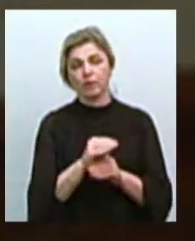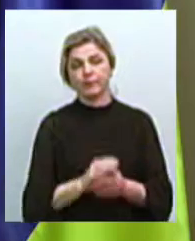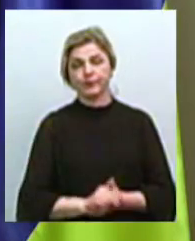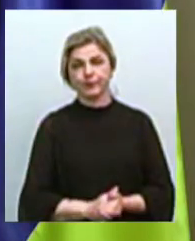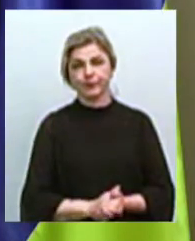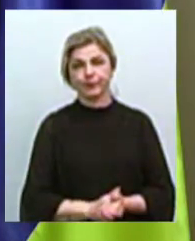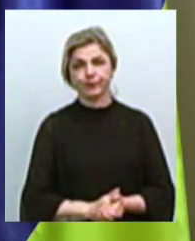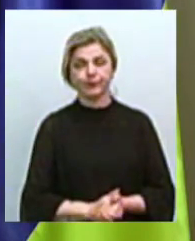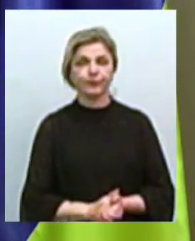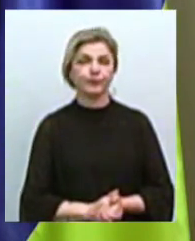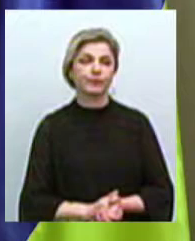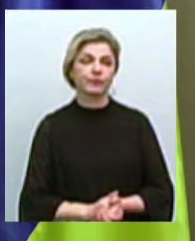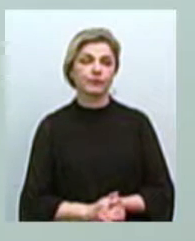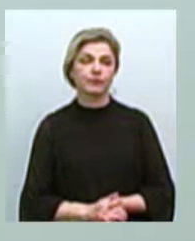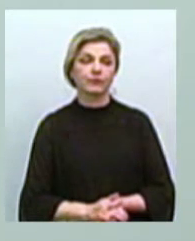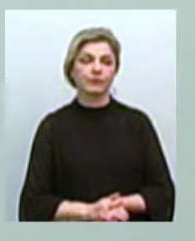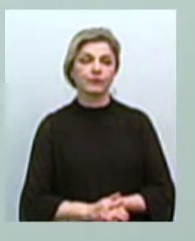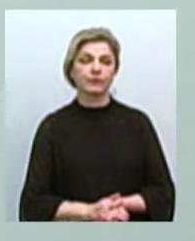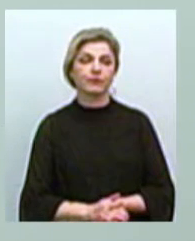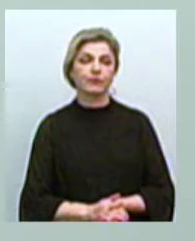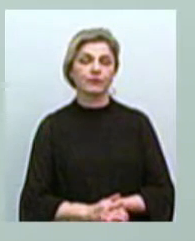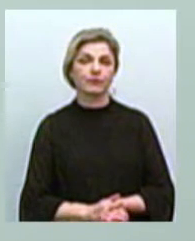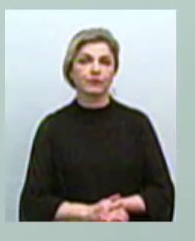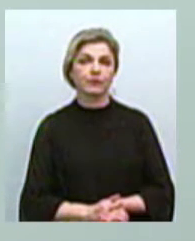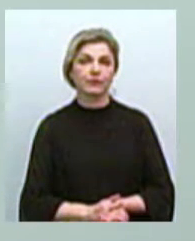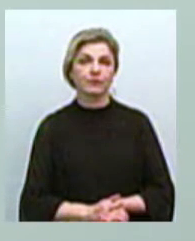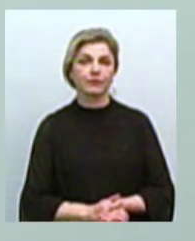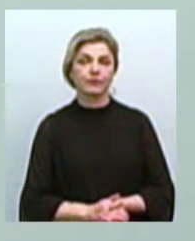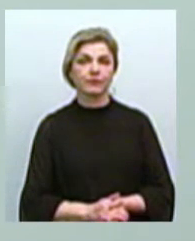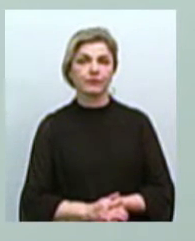Вікторія Чернявська, Ігор Чорний, новини на Суспільному, Миколаїв.